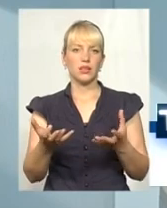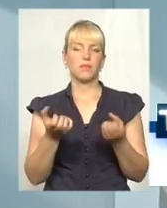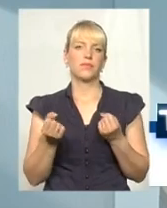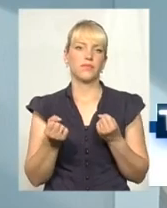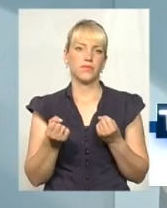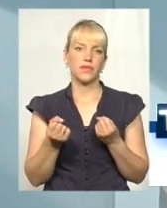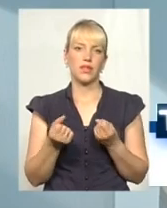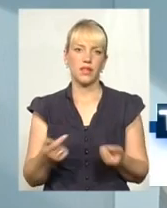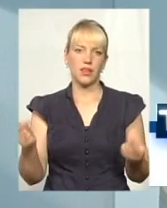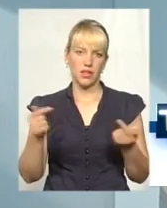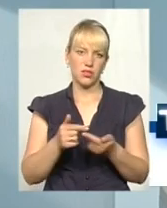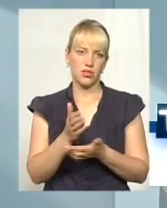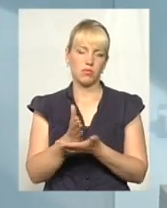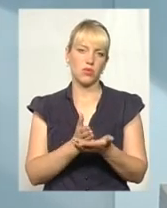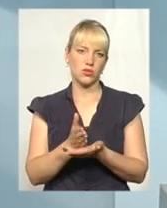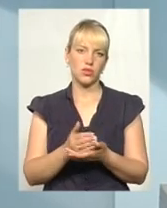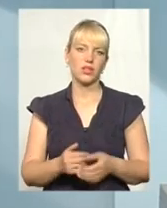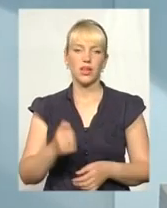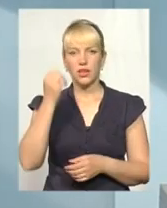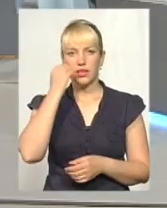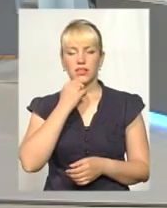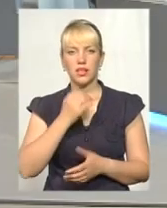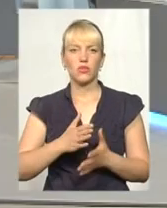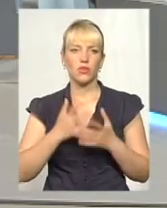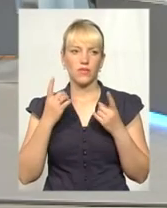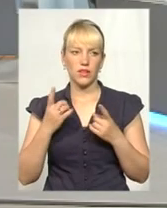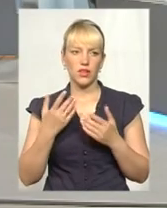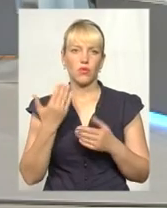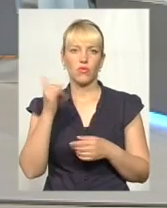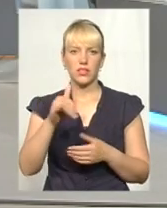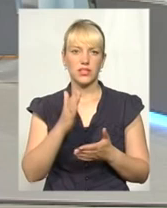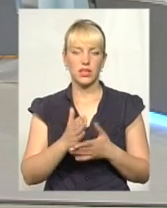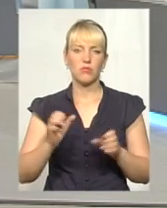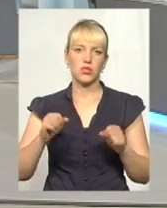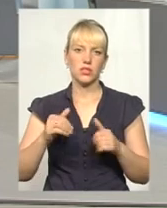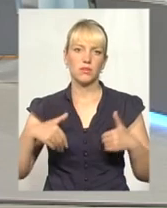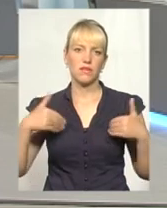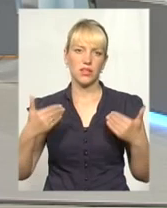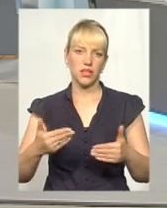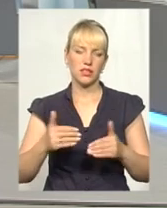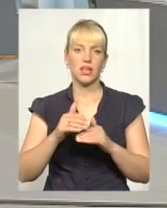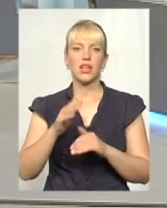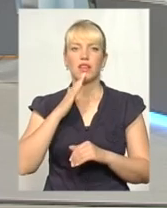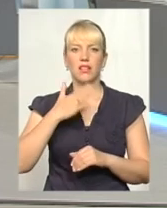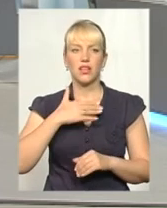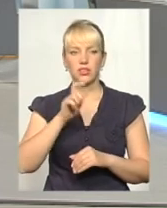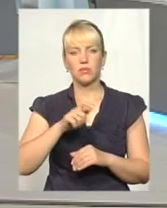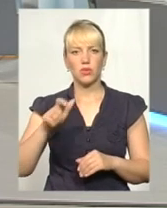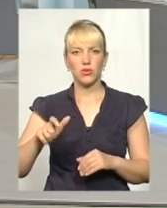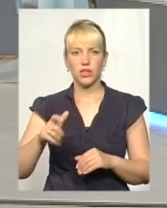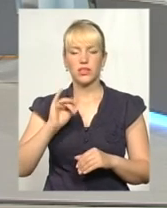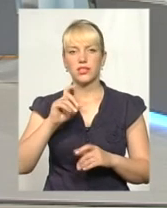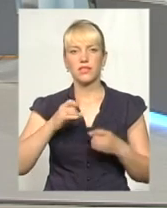послуги. Дякую велике. У вас є ще можливість також привітати наших телен для дитячів сьогодні зі святом. Даю вам слово.